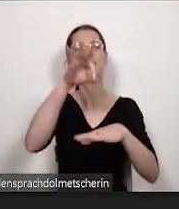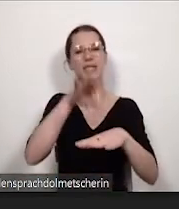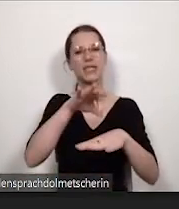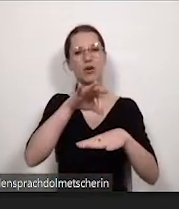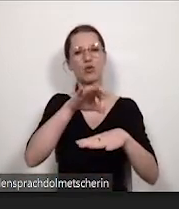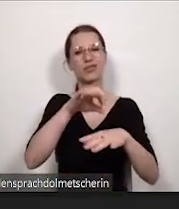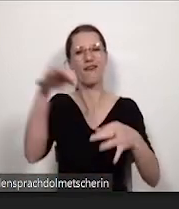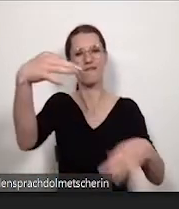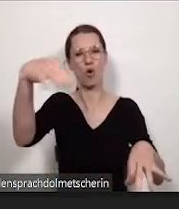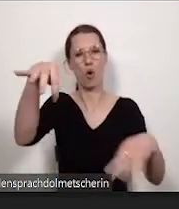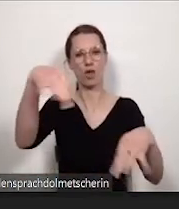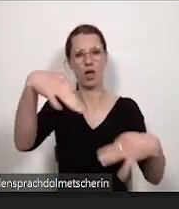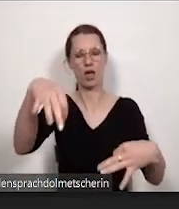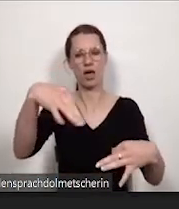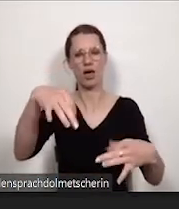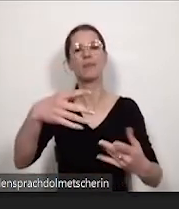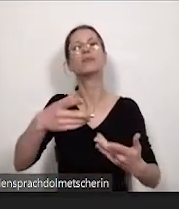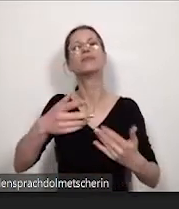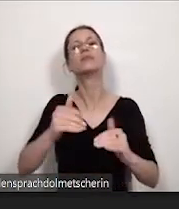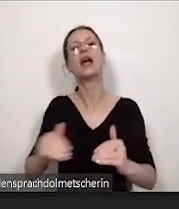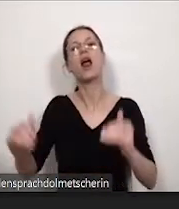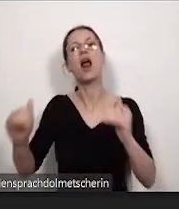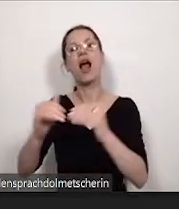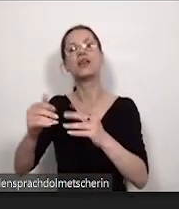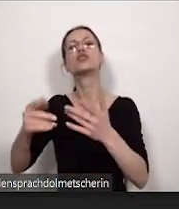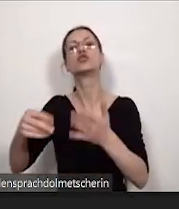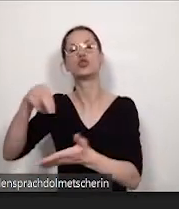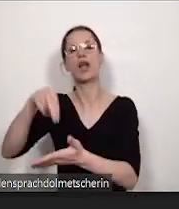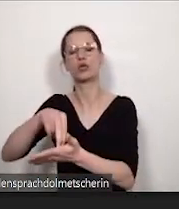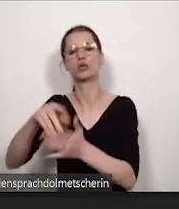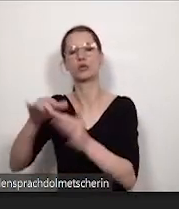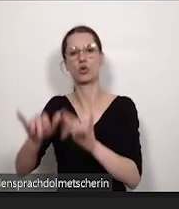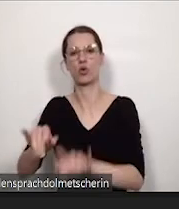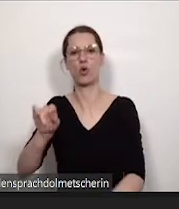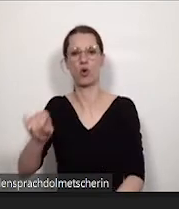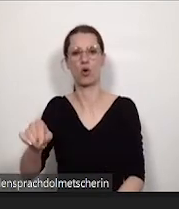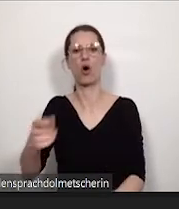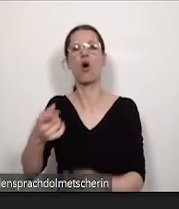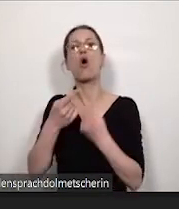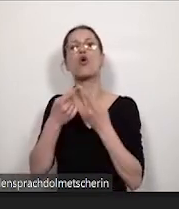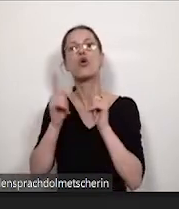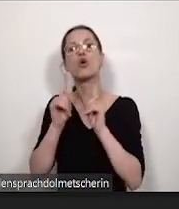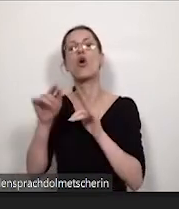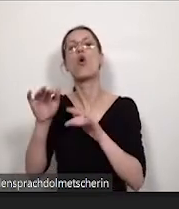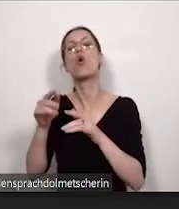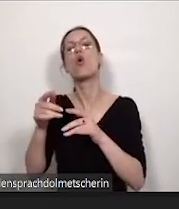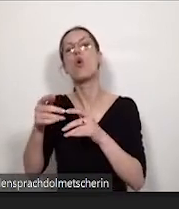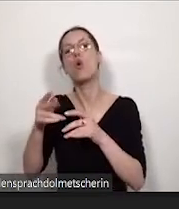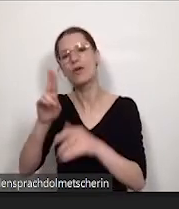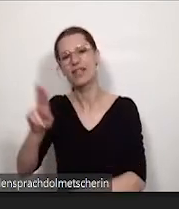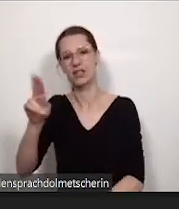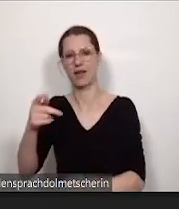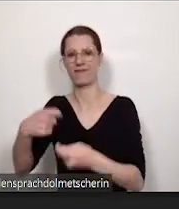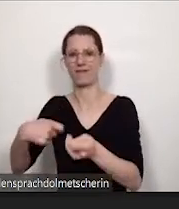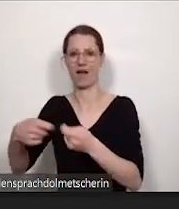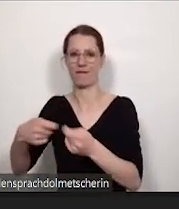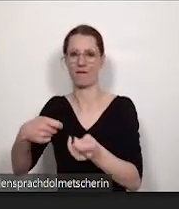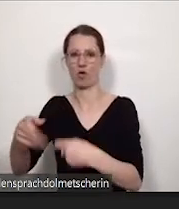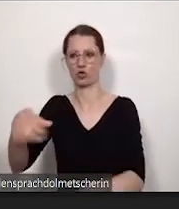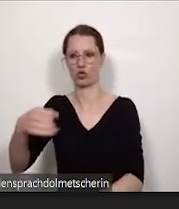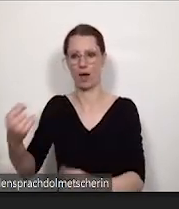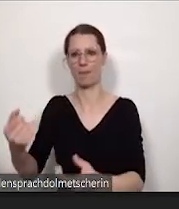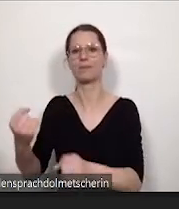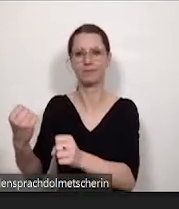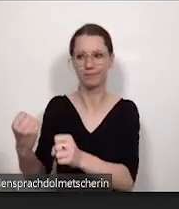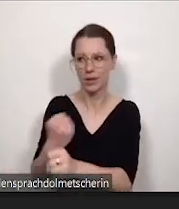Zusammenarbeit mit dem Gleichstellungsbüro an der Goethe-Universität Frankfurt, wo wir zentrale Anlauf- und Beratungsstellen an der